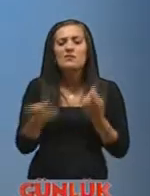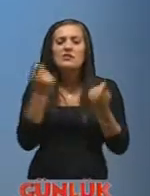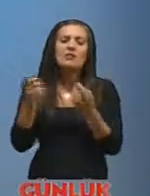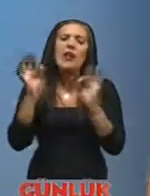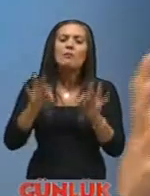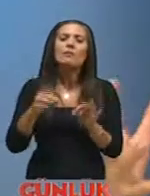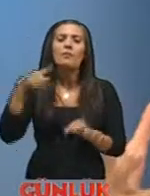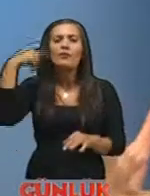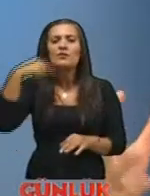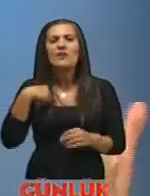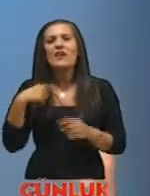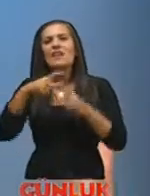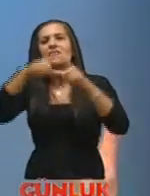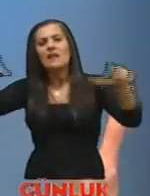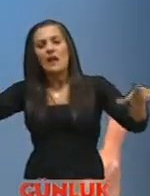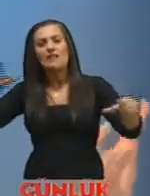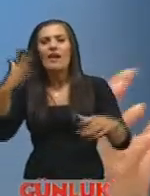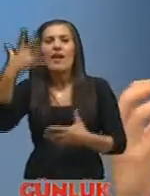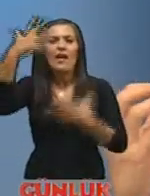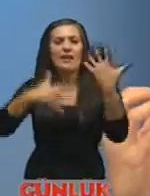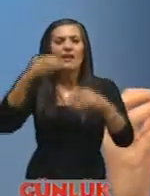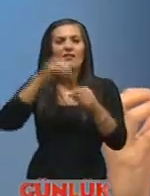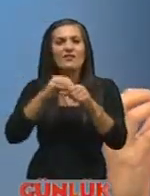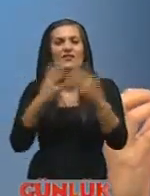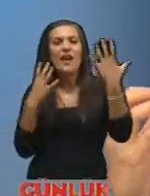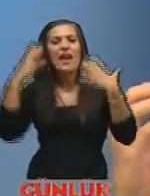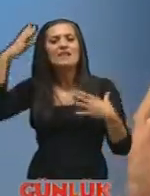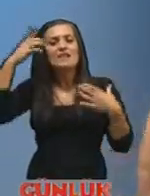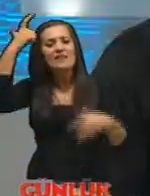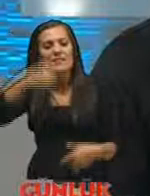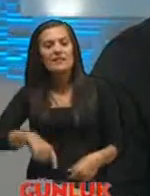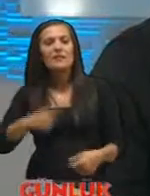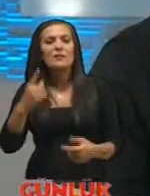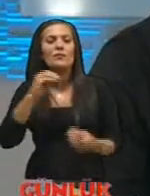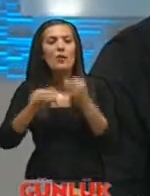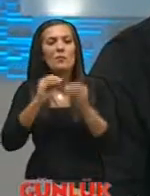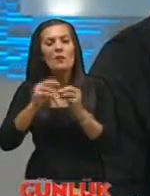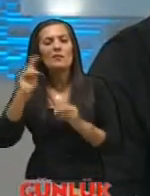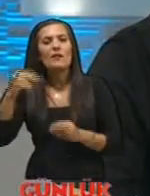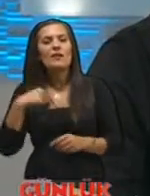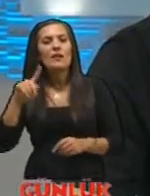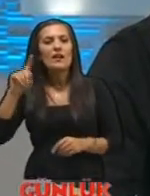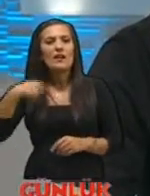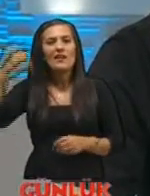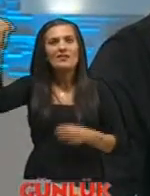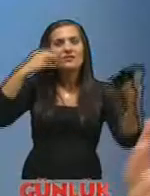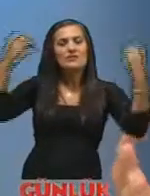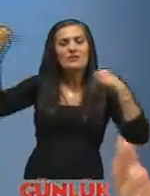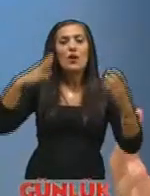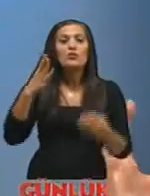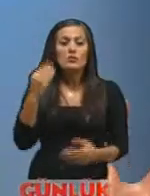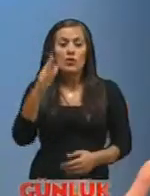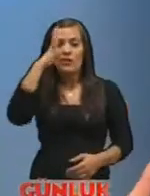sahnede ya da ekranda estetik boyutu, estetik kaygıları tarafı ilgilendiriyor ama aslında çok